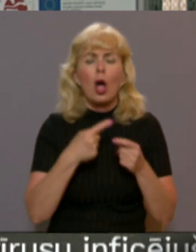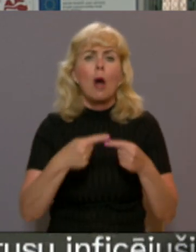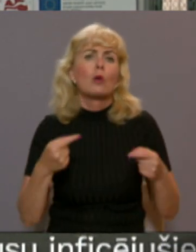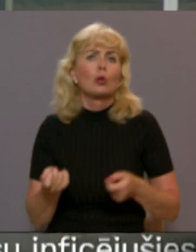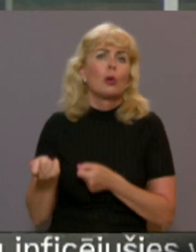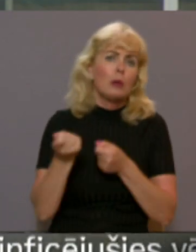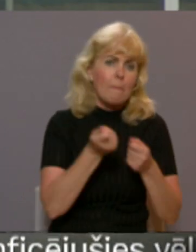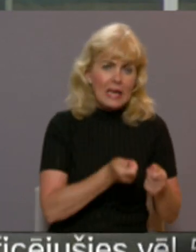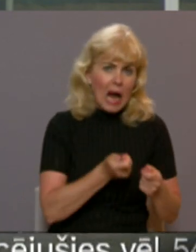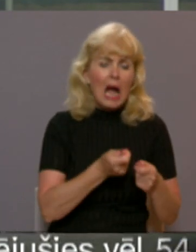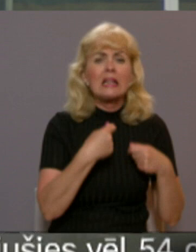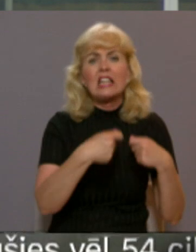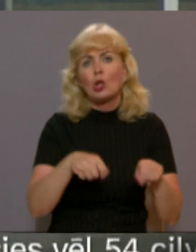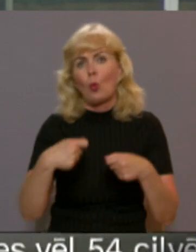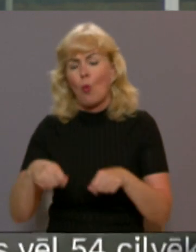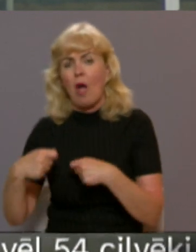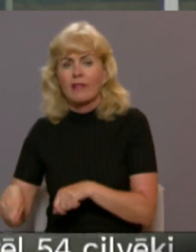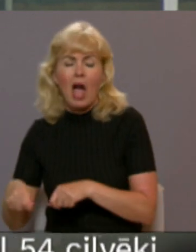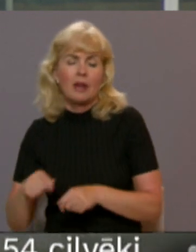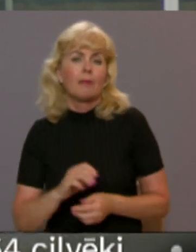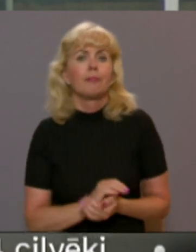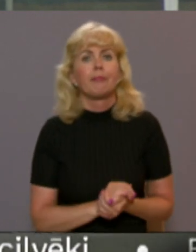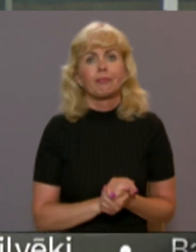tirgotājiem. Aikīns, Egru Skovaļevskis, Latvijas televīzija.